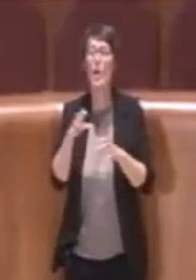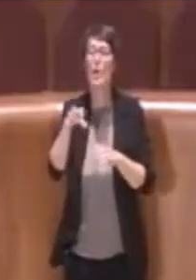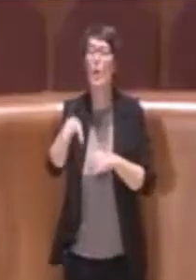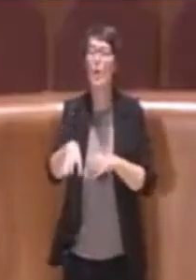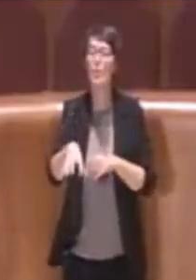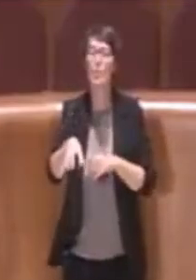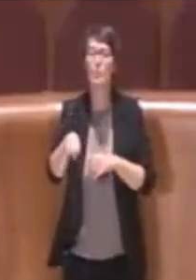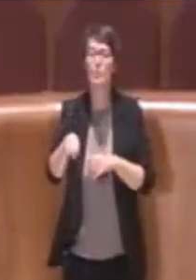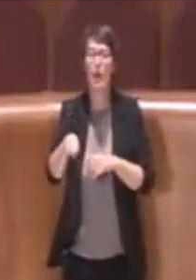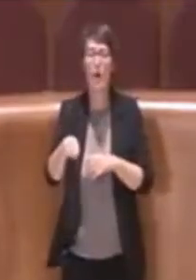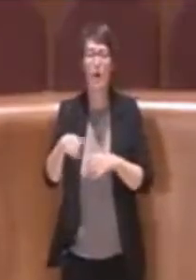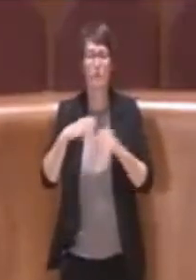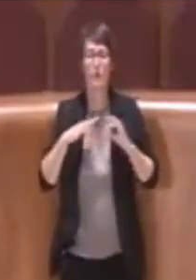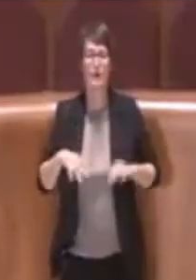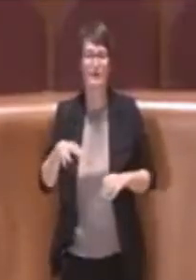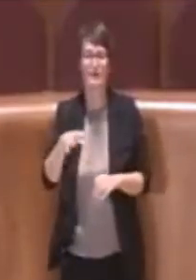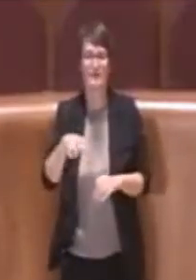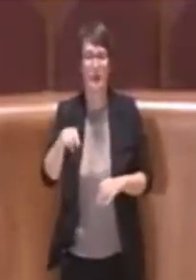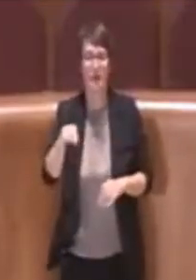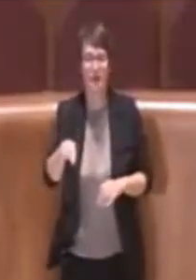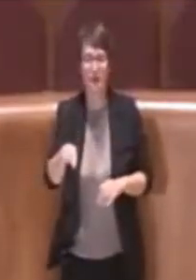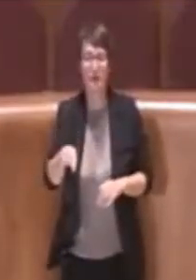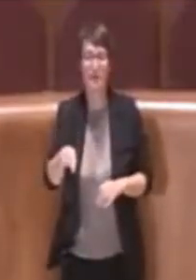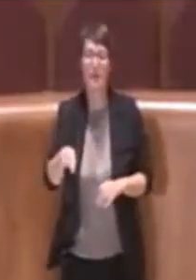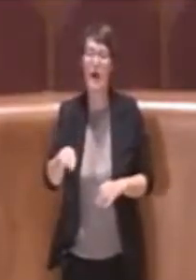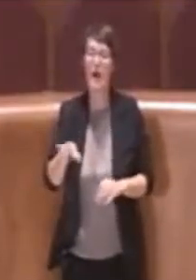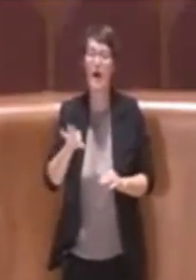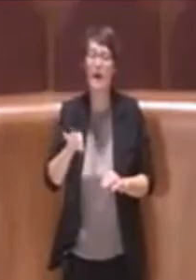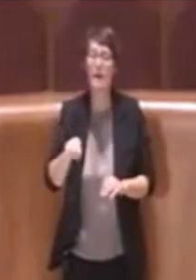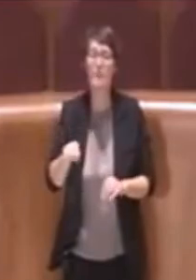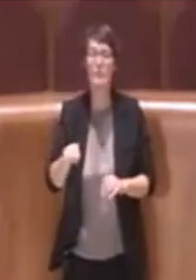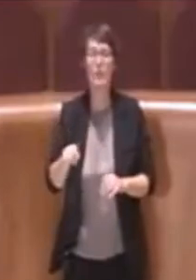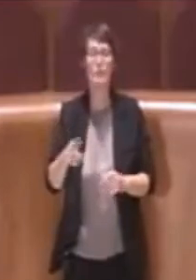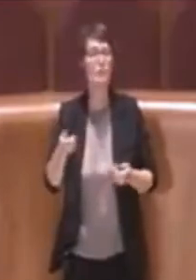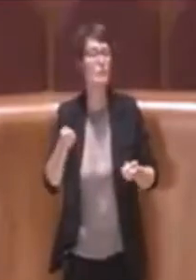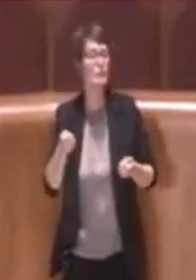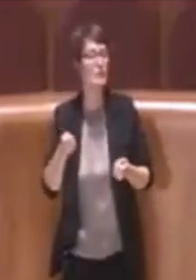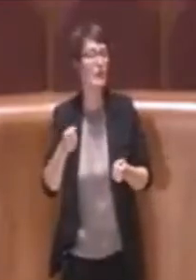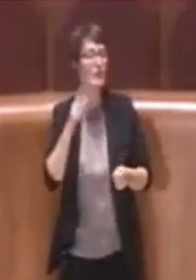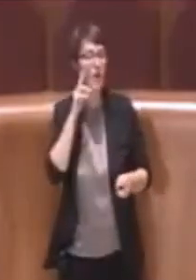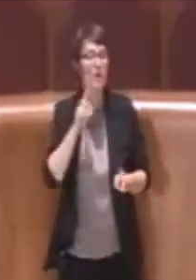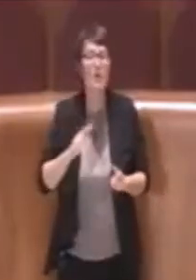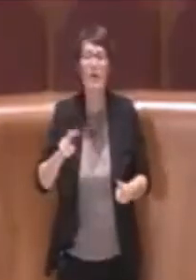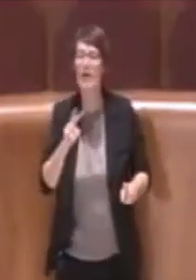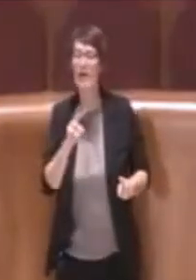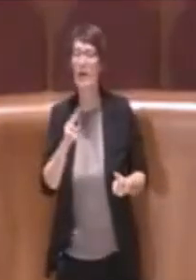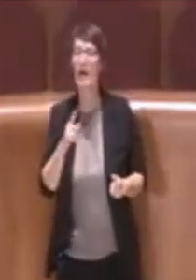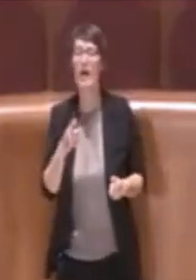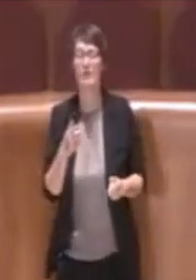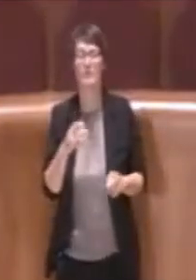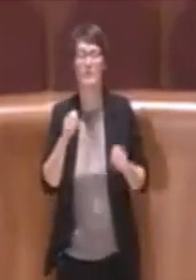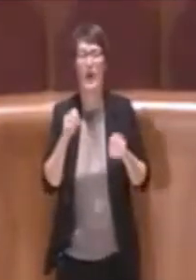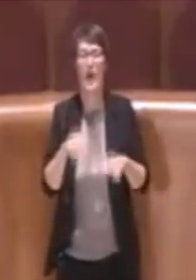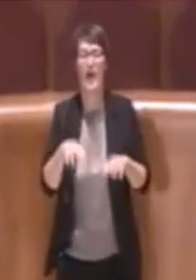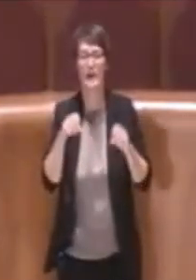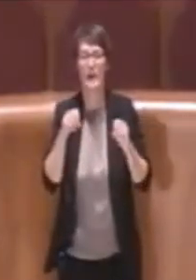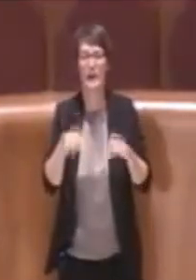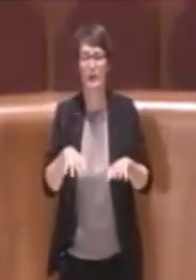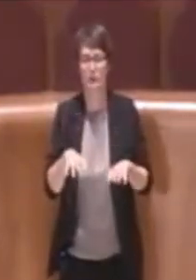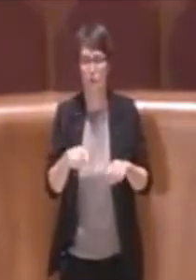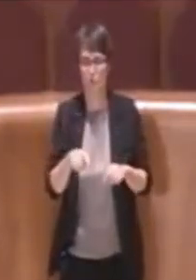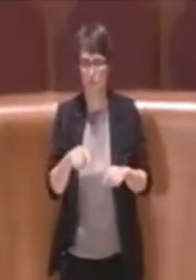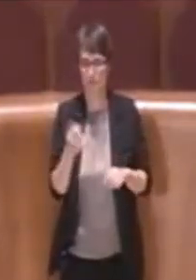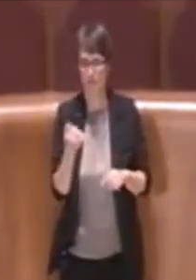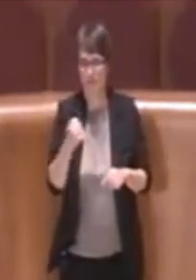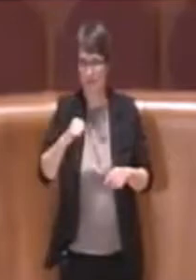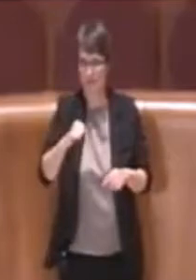contrasto, lo sversamento illecito dei rifiuti che poi è la parte precedente ai